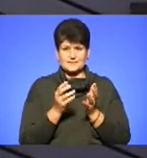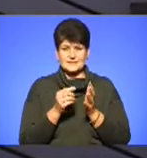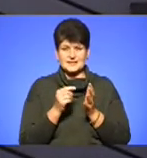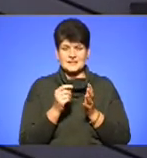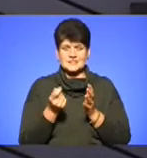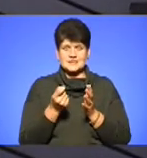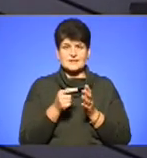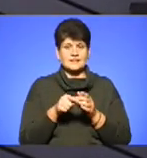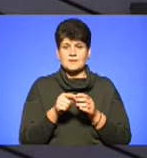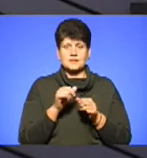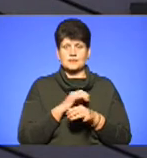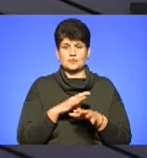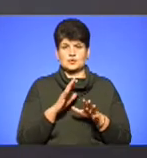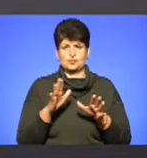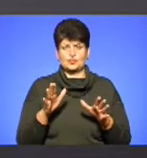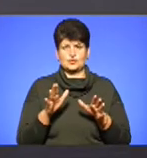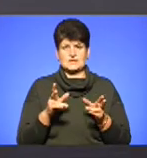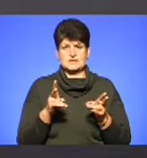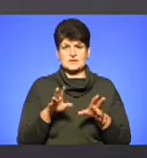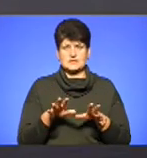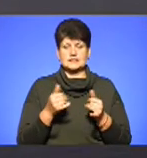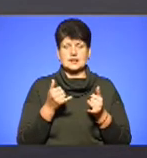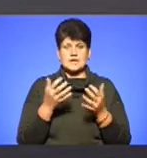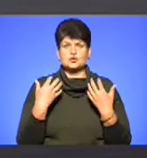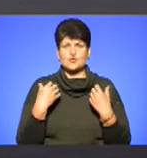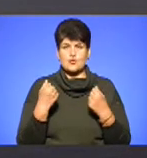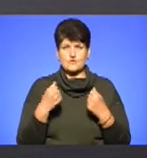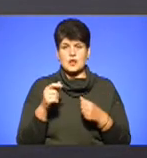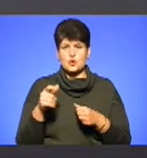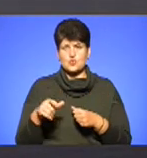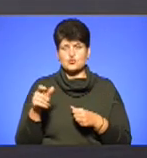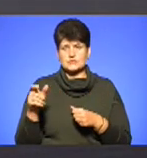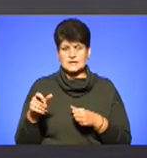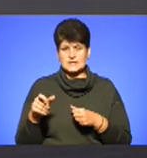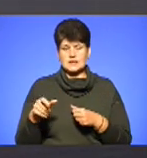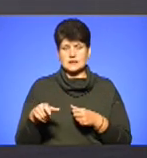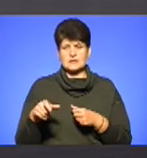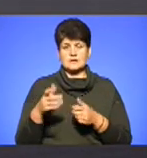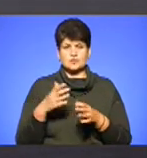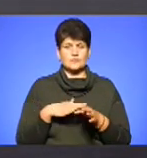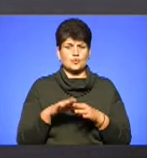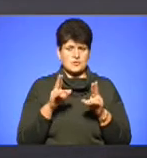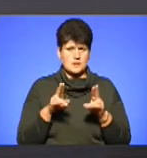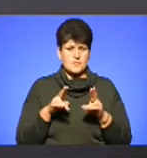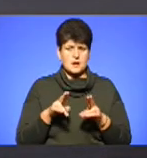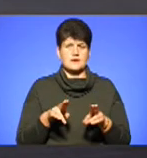пестициду не має бути на цьому. Тобто, насправді, для здоров'я людини, якщо дотримуватися всіх правил,